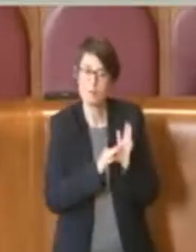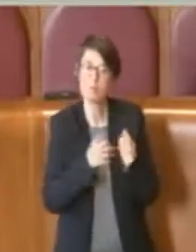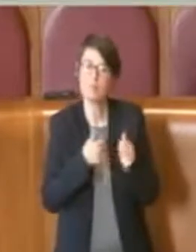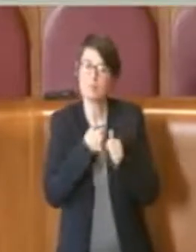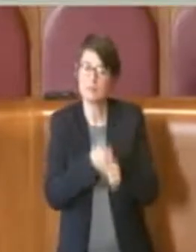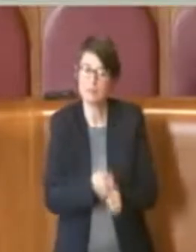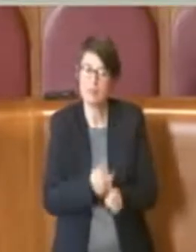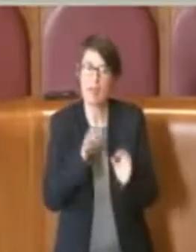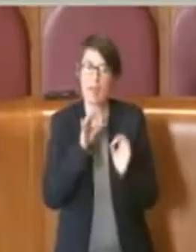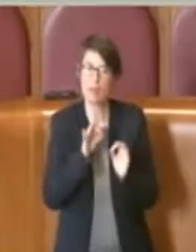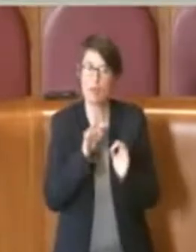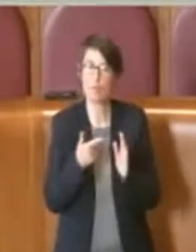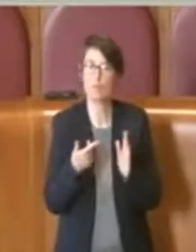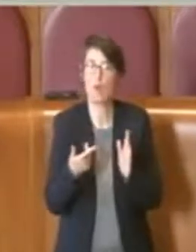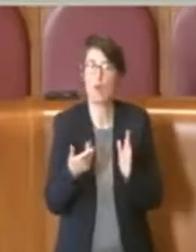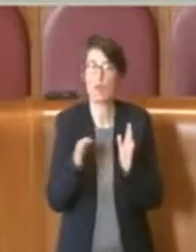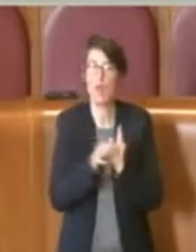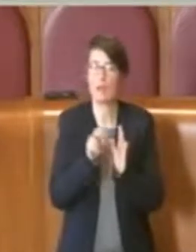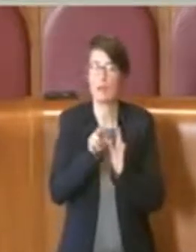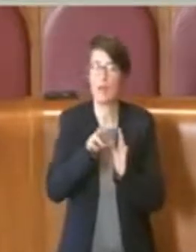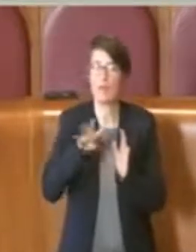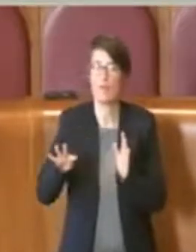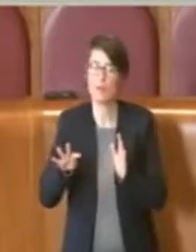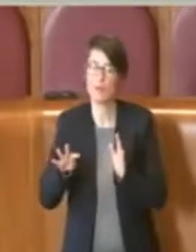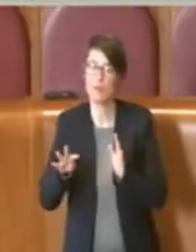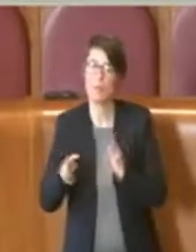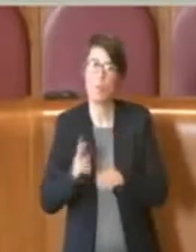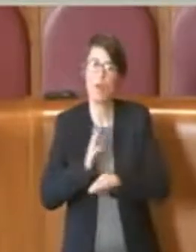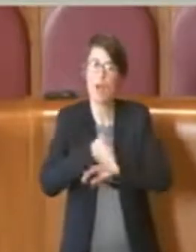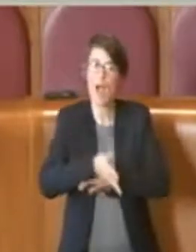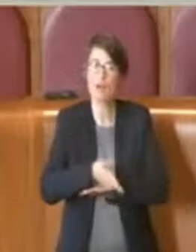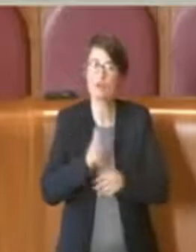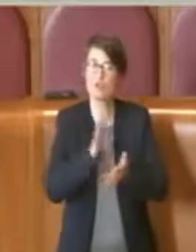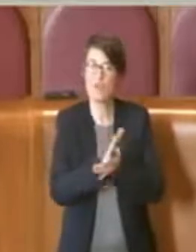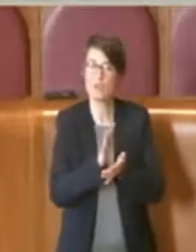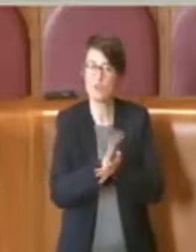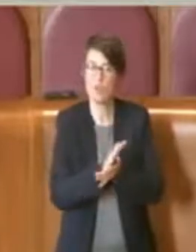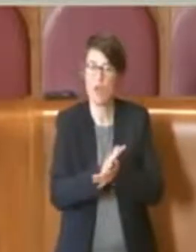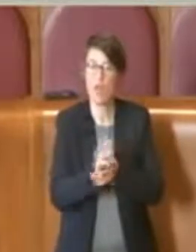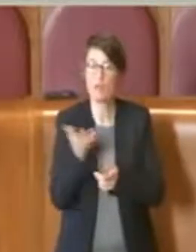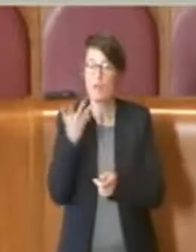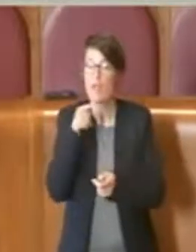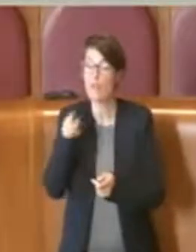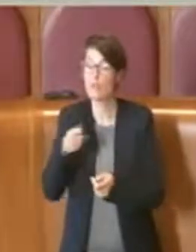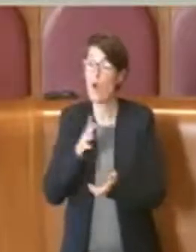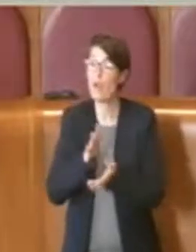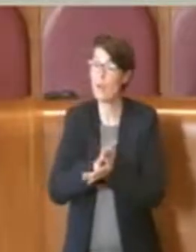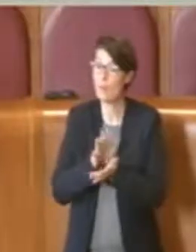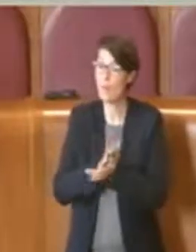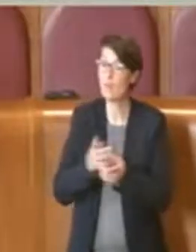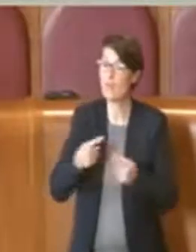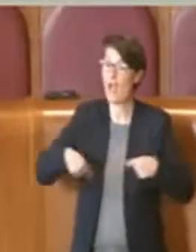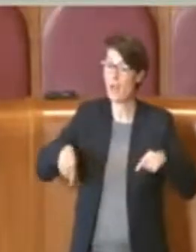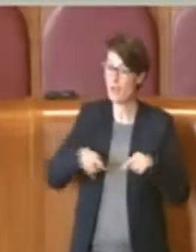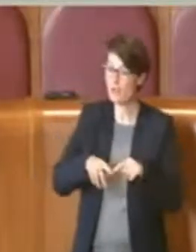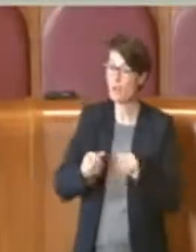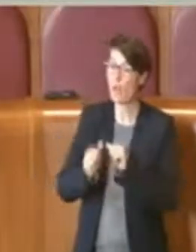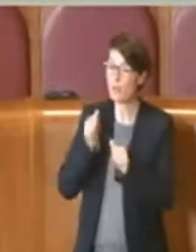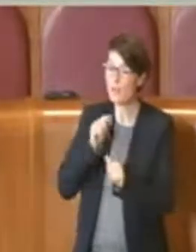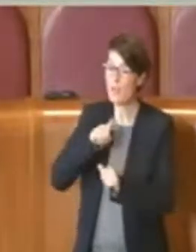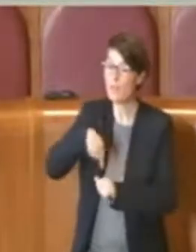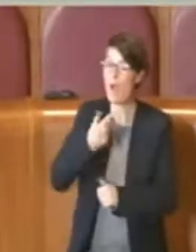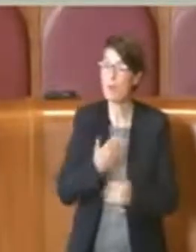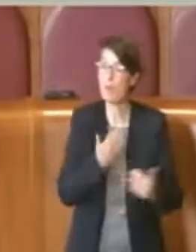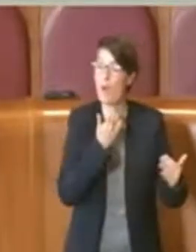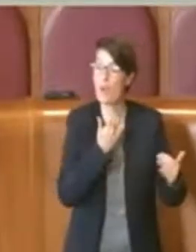'articolo 24 e chiede che vengano pubblicati gli atti dell'aggiunta prima che vengano poi discussi in aula per permettere alla città